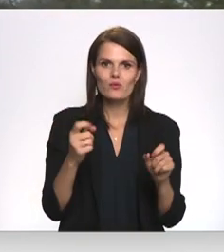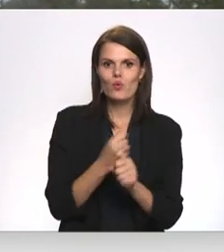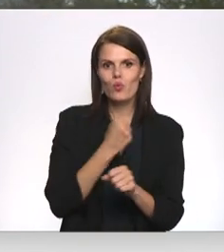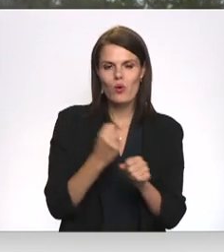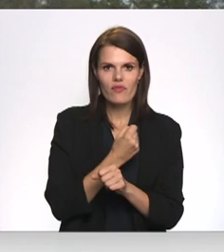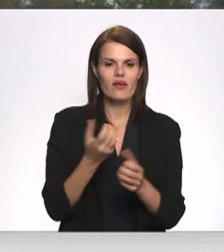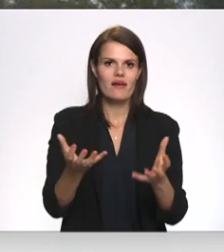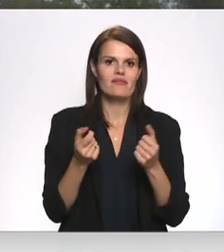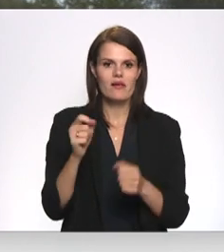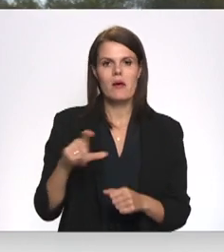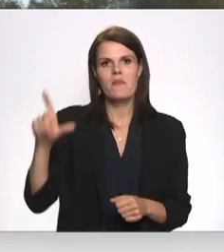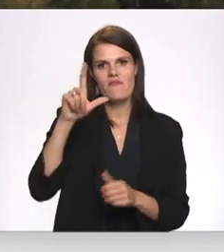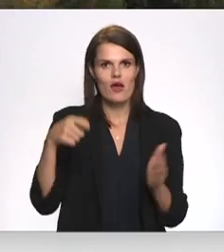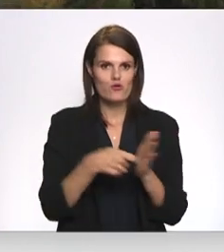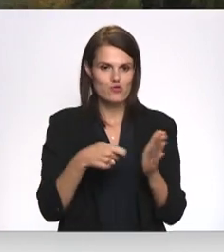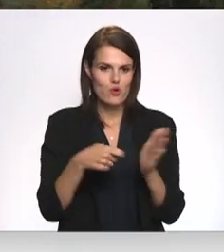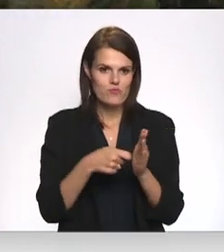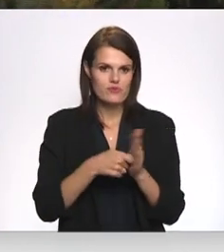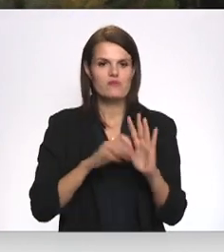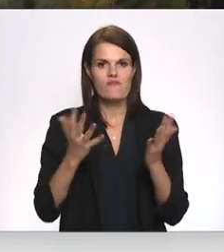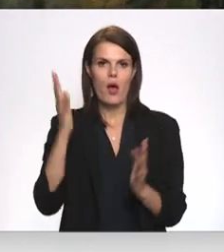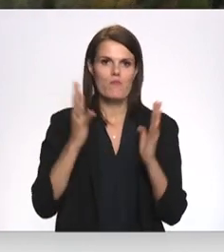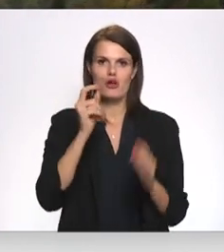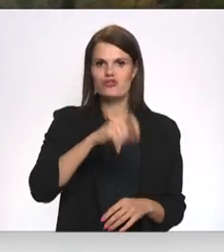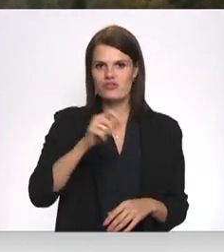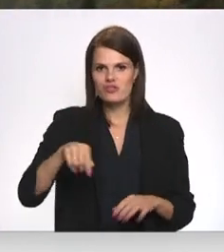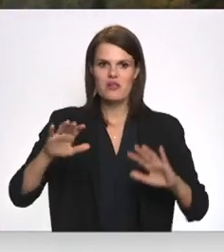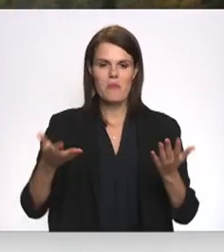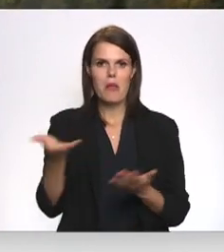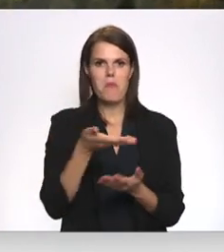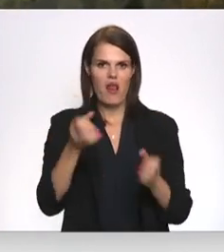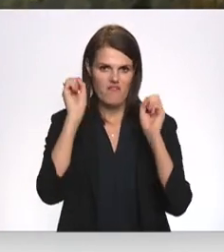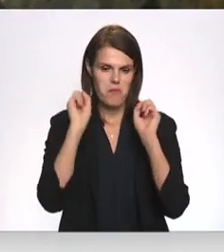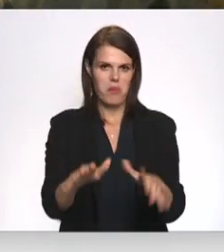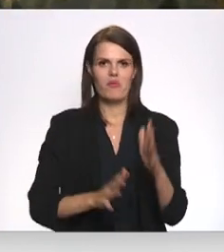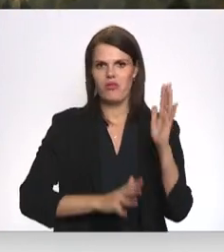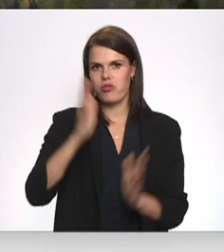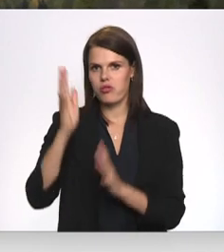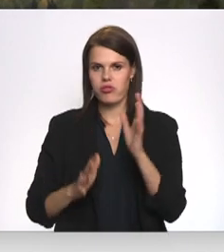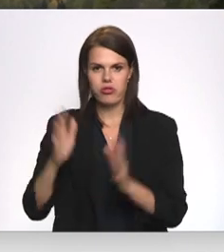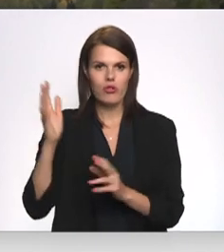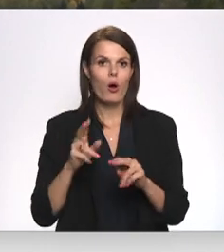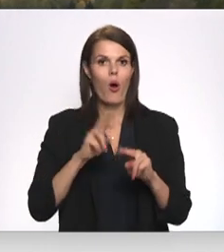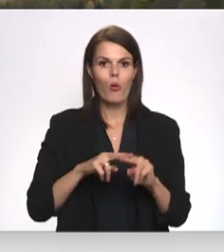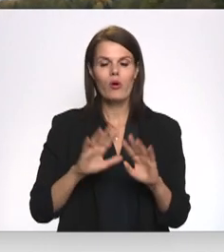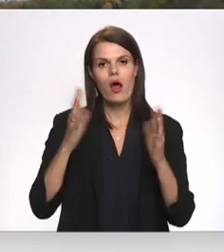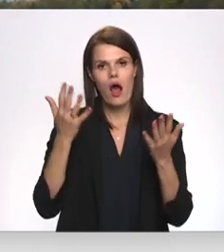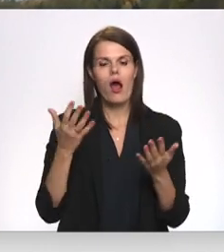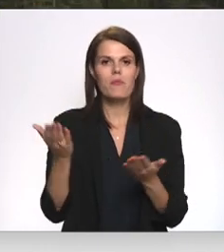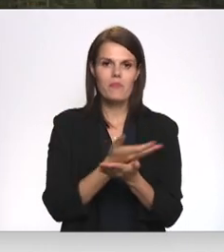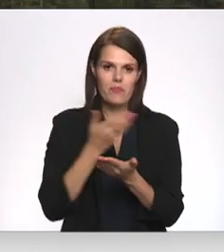par kuru tiek saņemtas lielākas subsīdijas vai apmežošanai. Taču pļavas tiek pamestas arī novārtā. Un pat ja tiek veikta zālāja